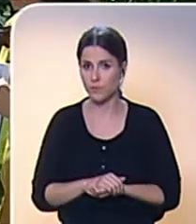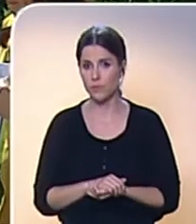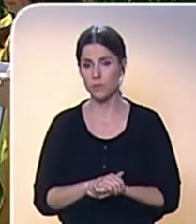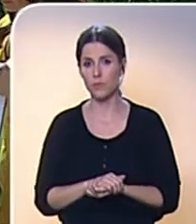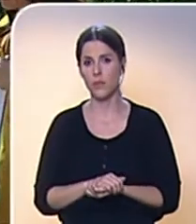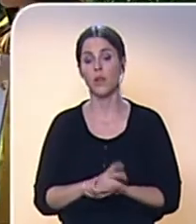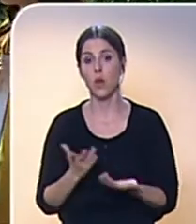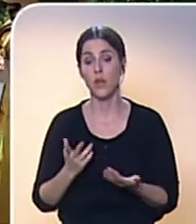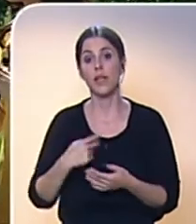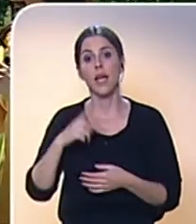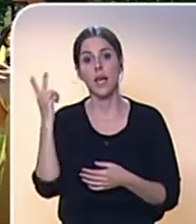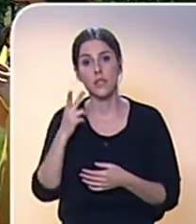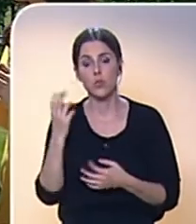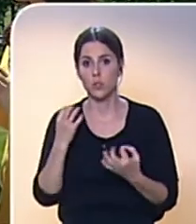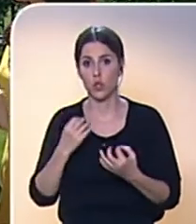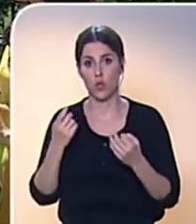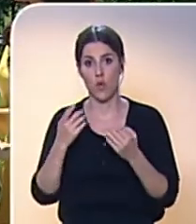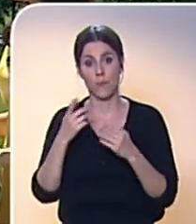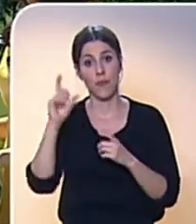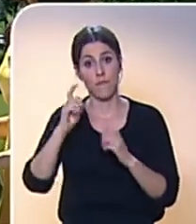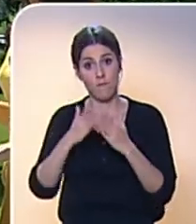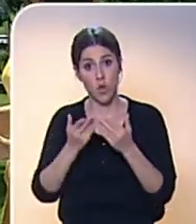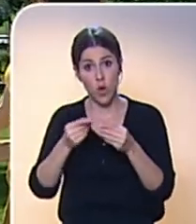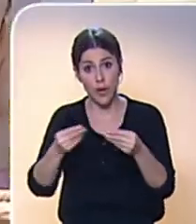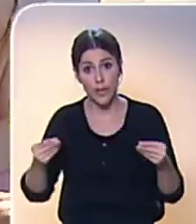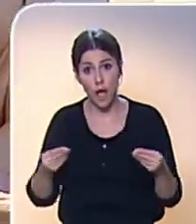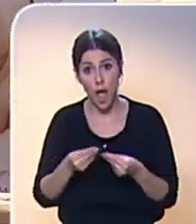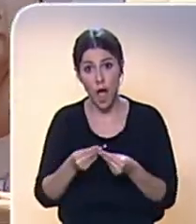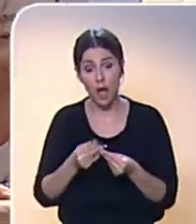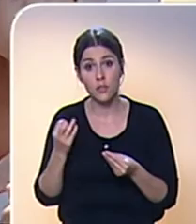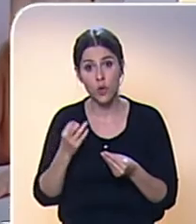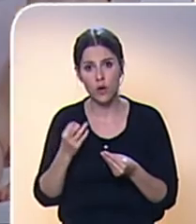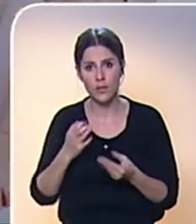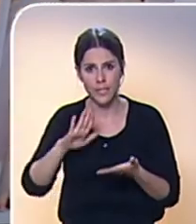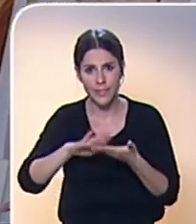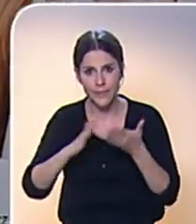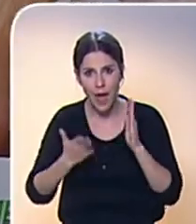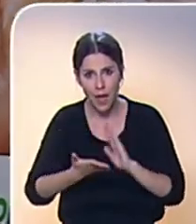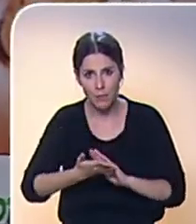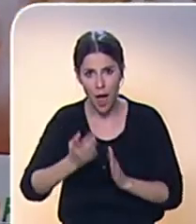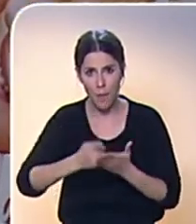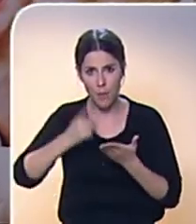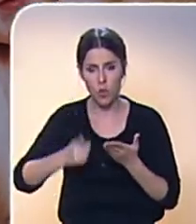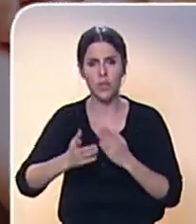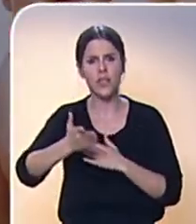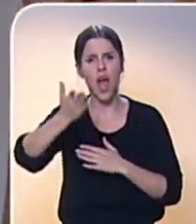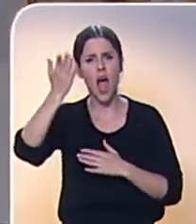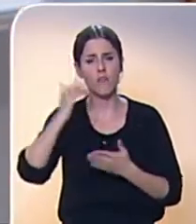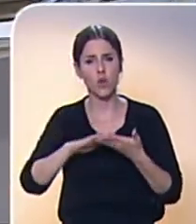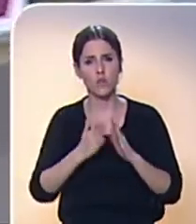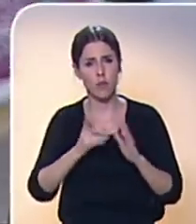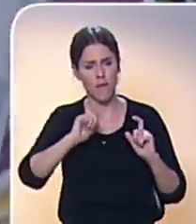Samozřejmě fotokniha ze svatby. Dřív byly velké a velká alba, kam se zakládaly